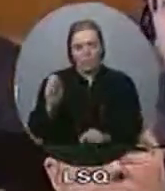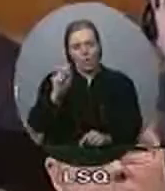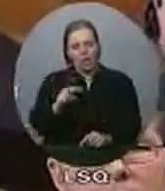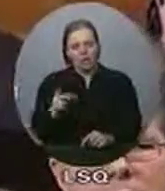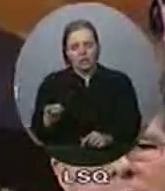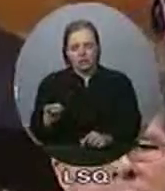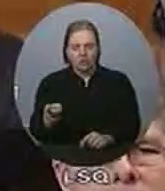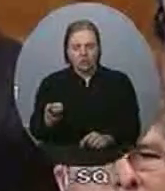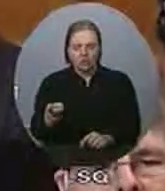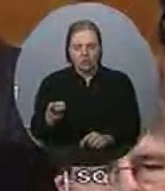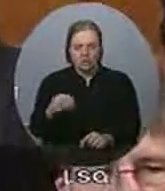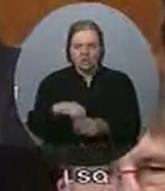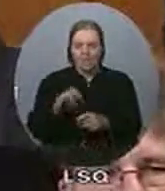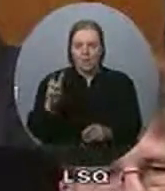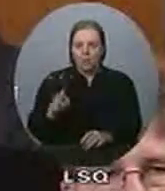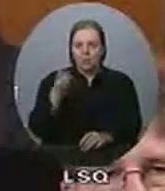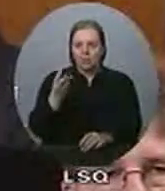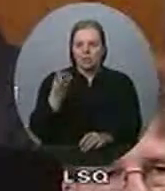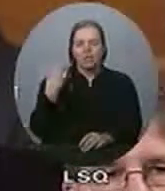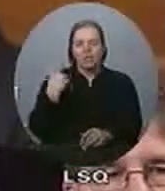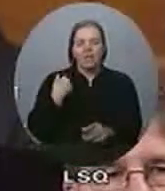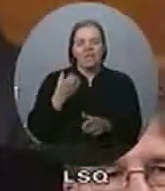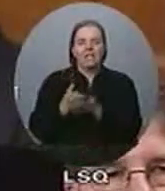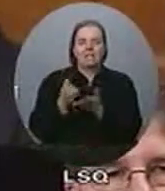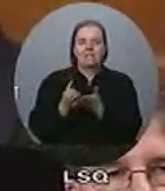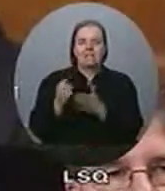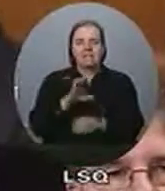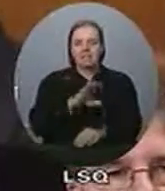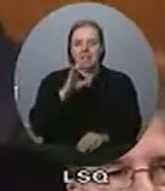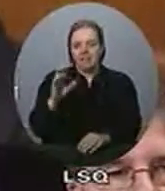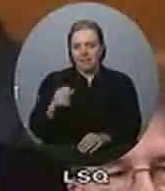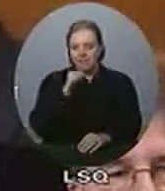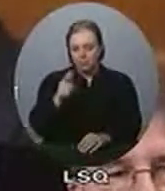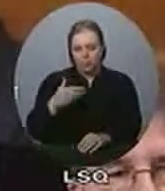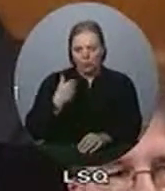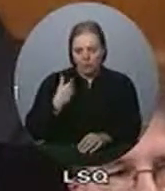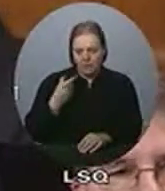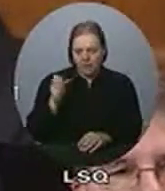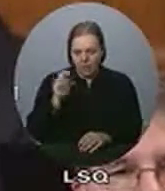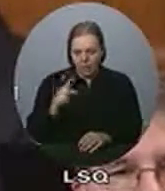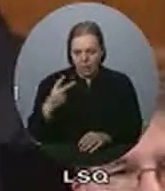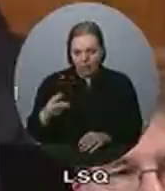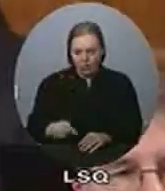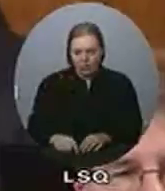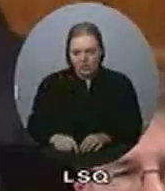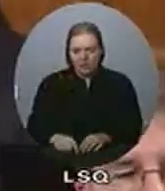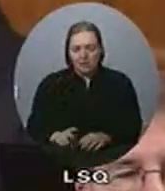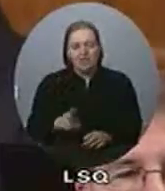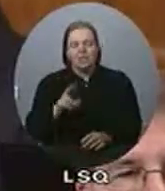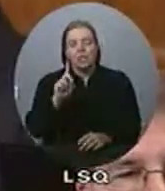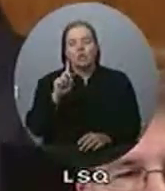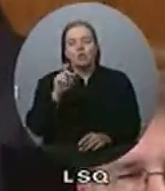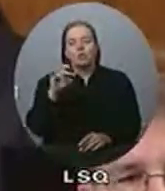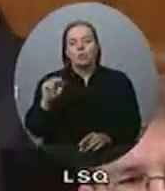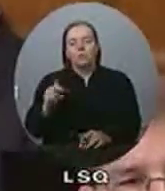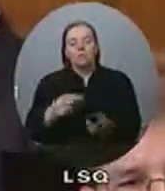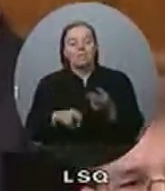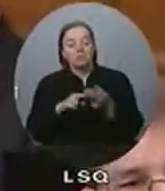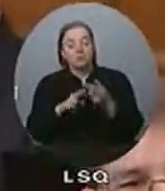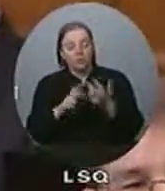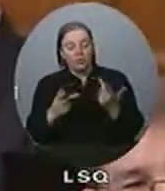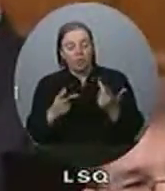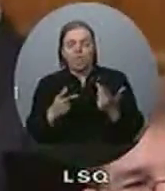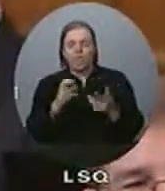Washington pour critiquer le Canada était très utile. le résultat de Germain,'est une volonté